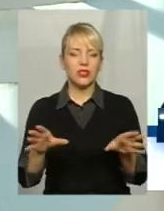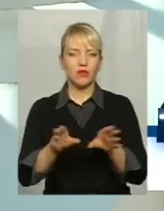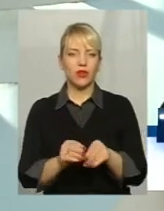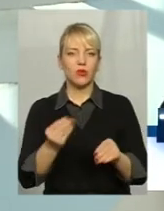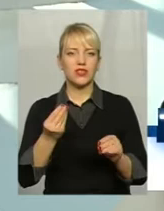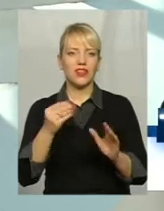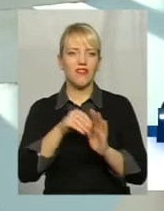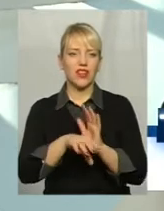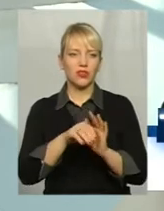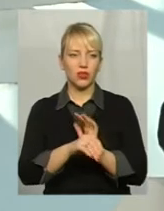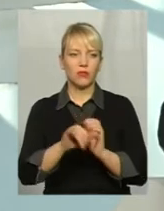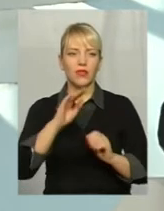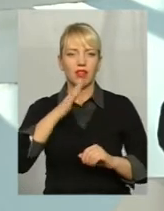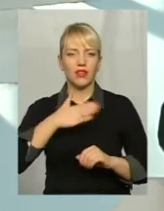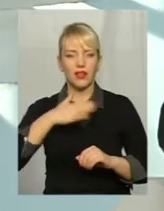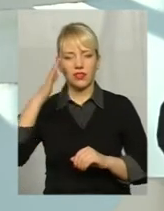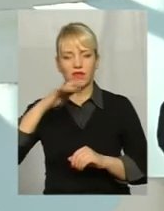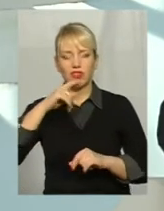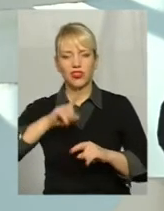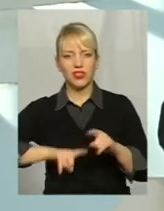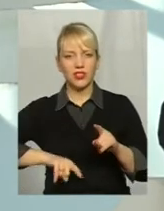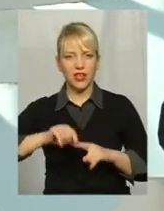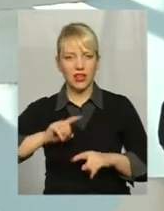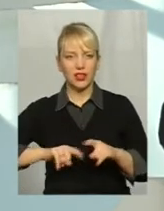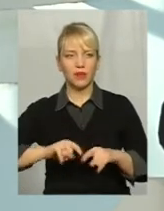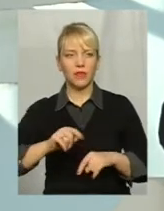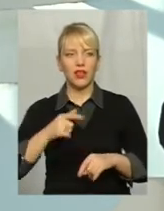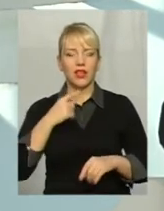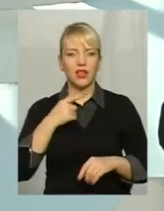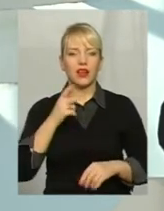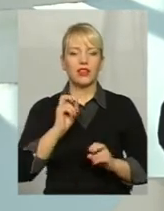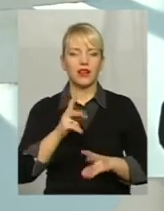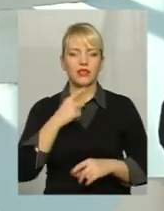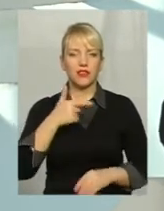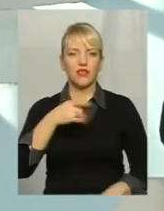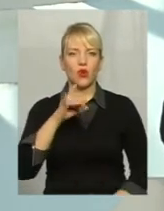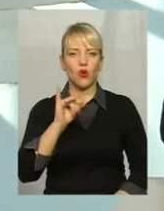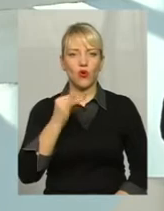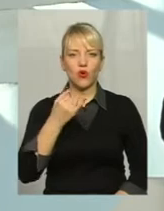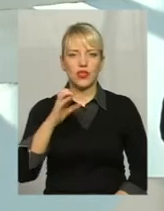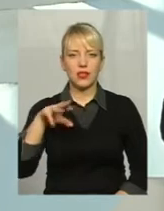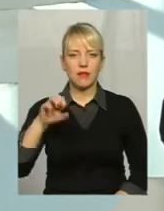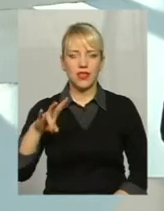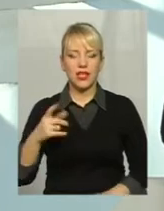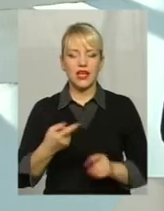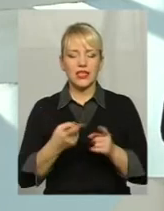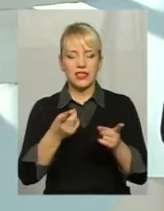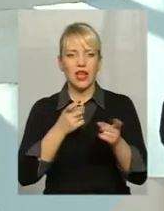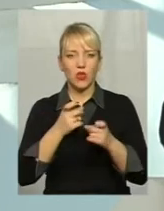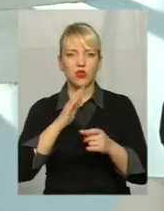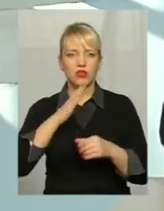інвестором, як і нашим вітчизняним, як зазначив Владимир Борисович Ройсман Щоб пріоритетні напрямки, це має бути залучення наших